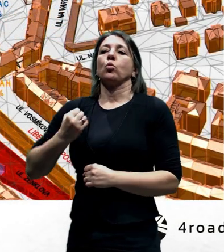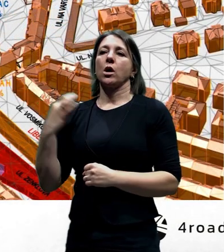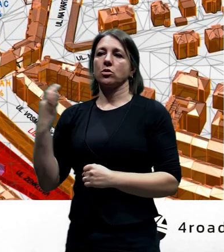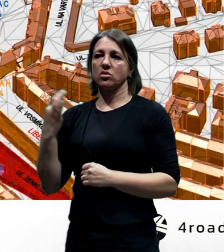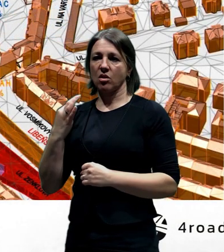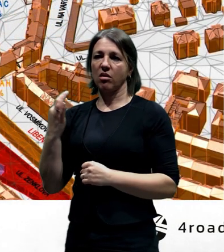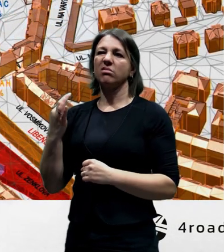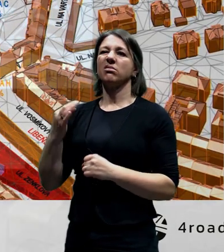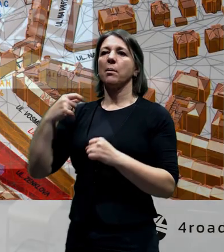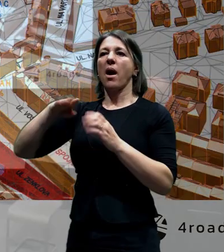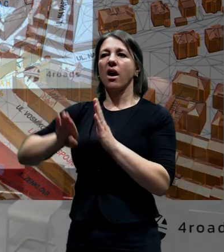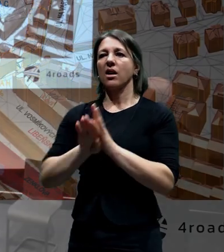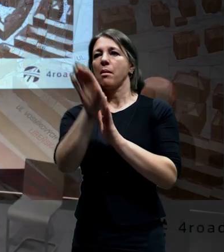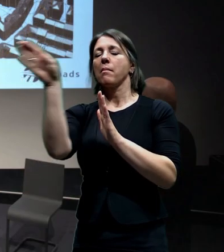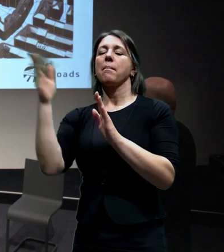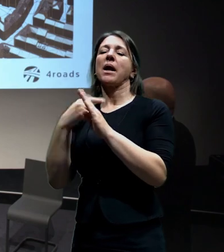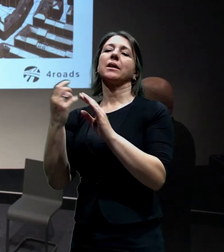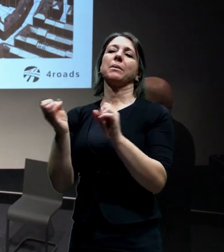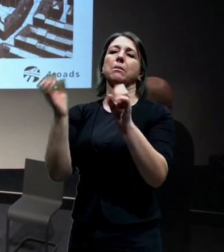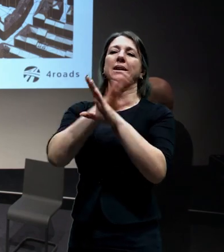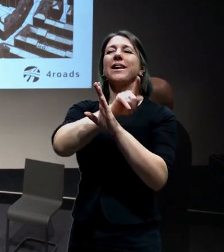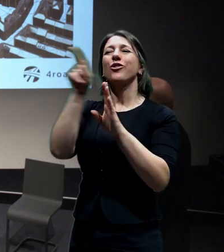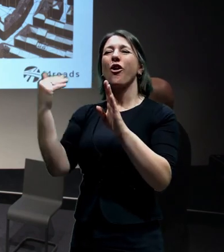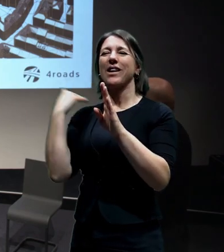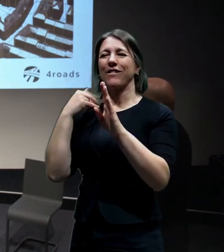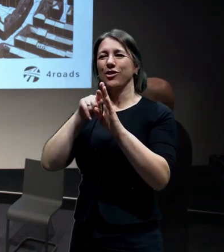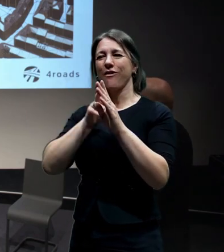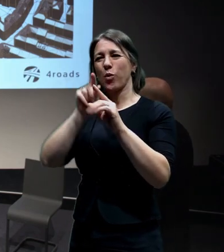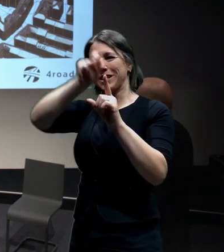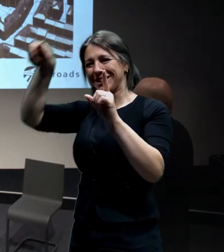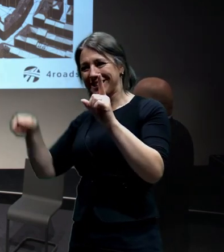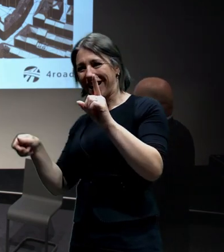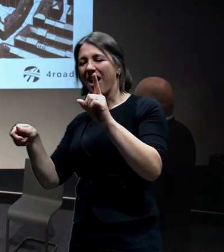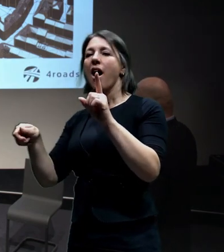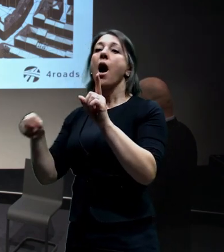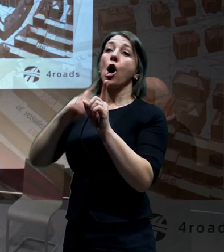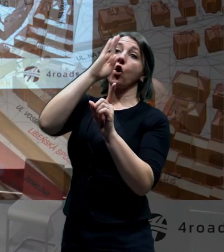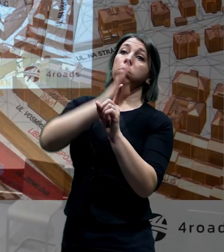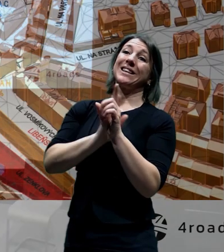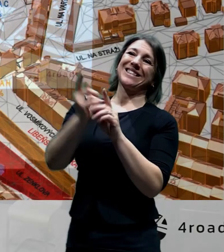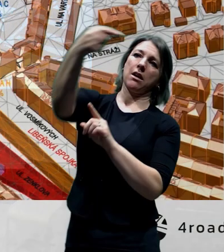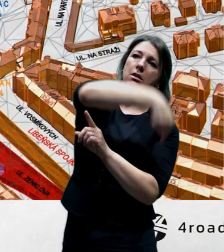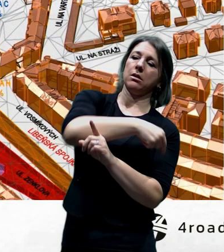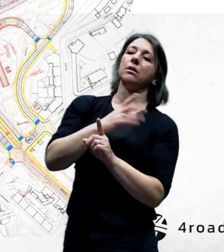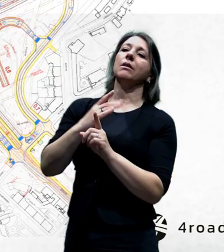rampa z Libéňské spojky do Davídkovy ulice, a rampy směrem od Kobylis do Zenklovy.